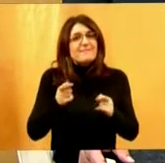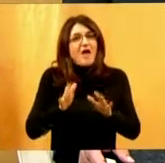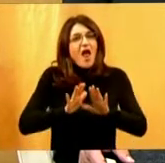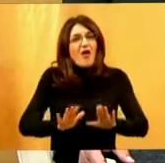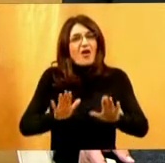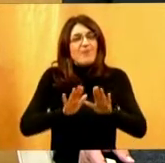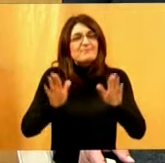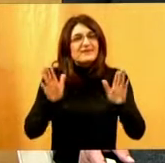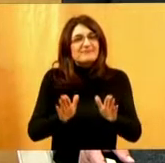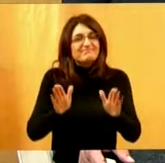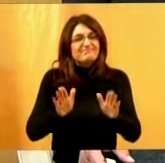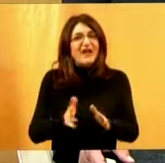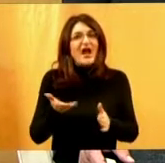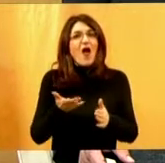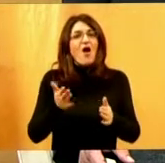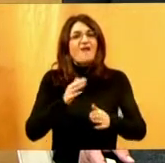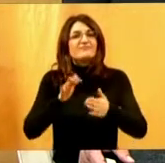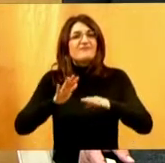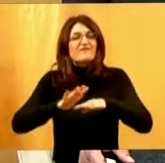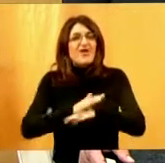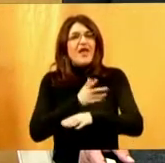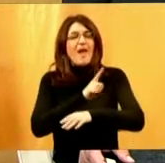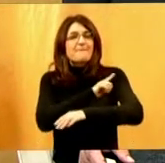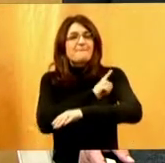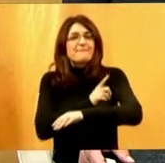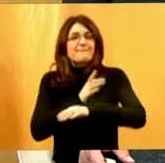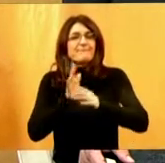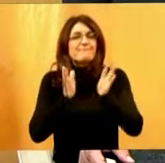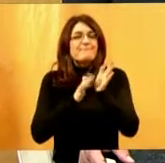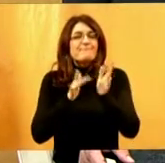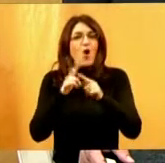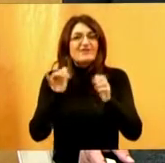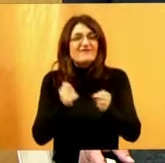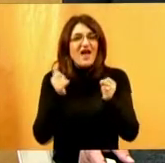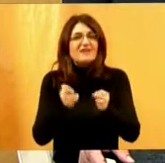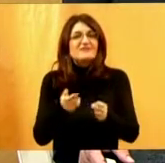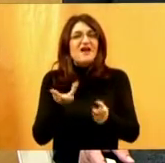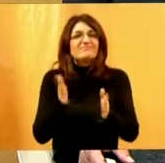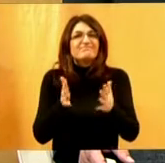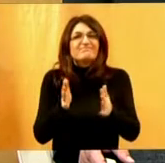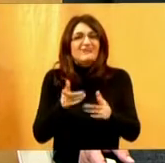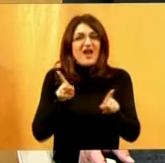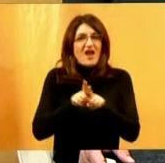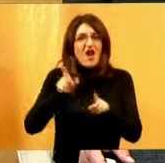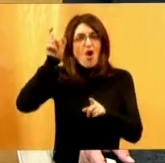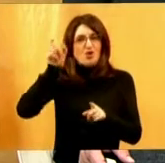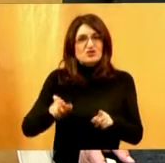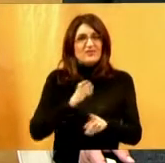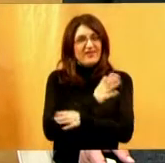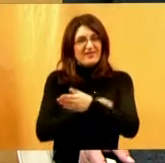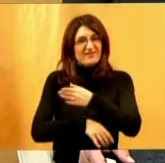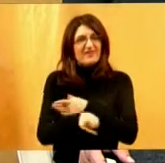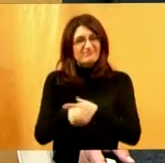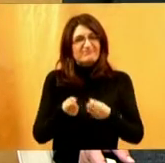da motivacije kako u cijelom društvu pada, naravno da osobama s invaliditetom je i teže,